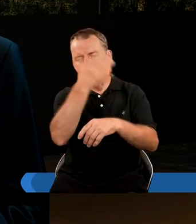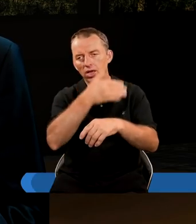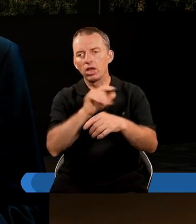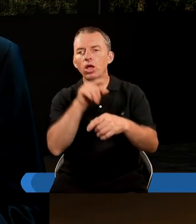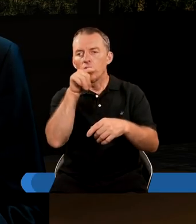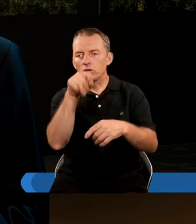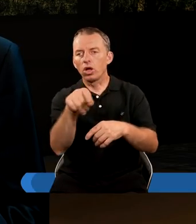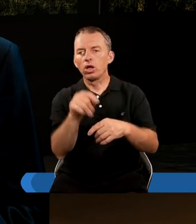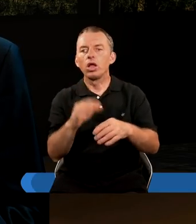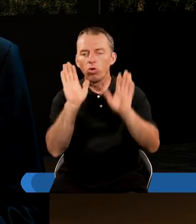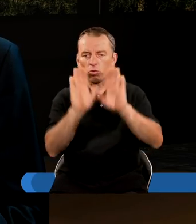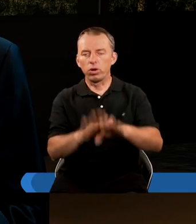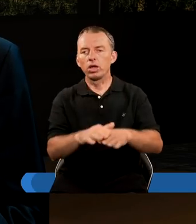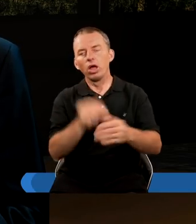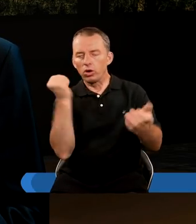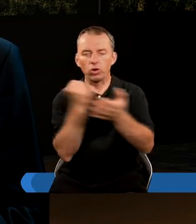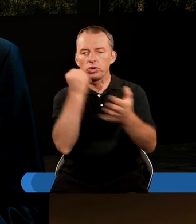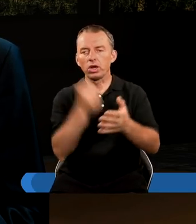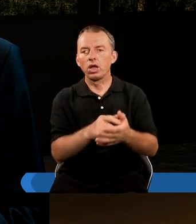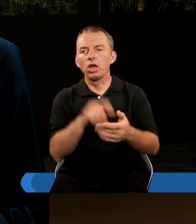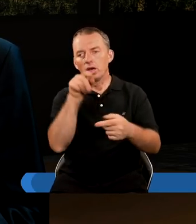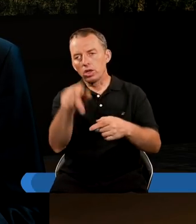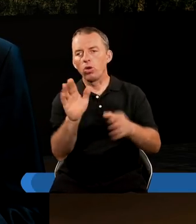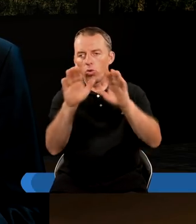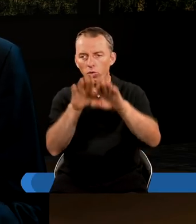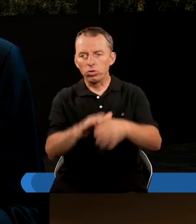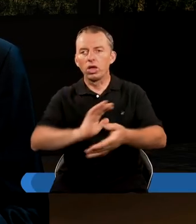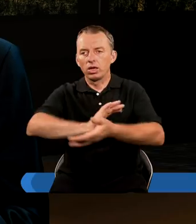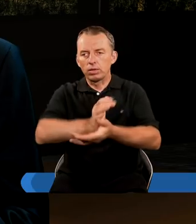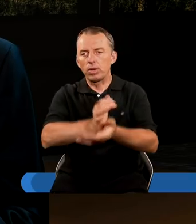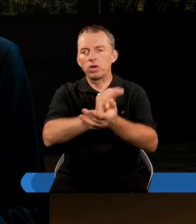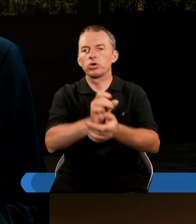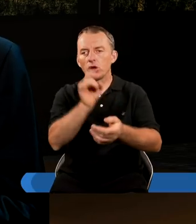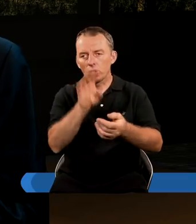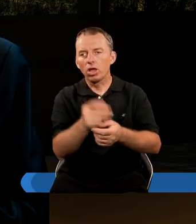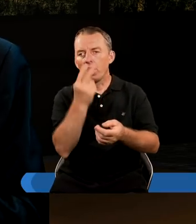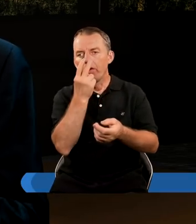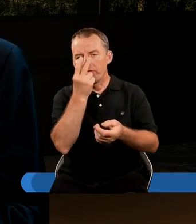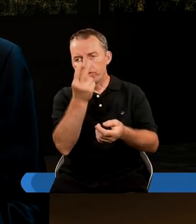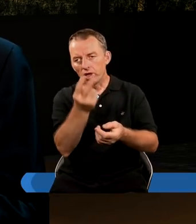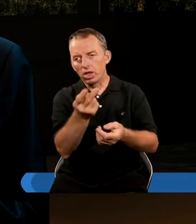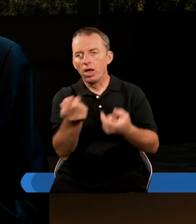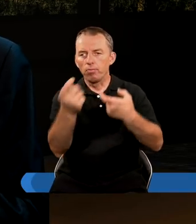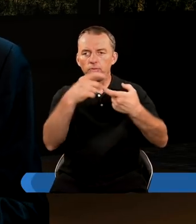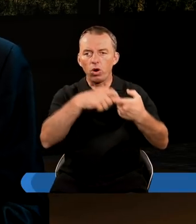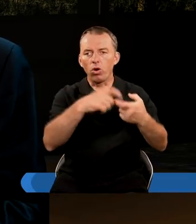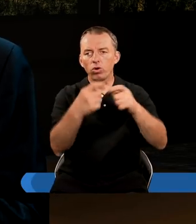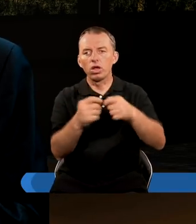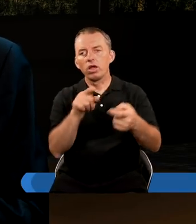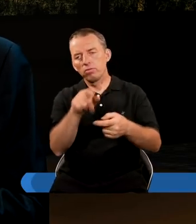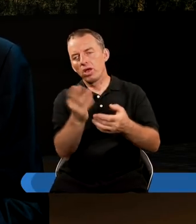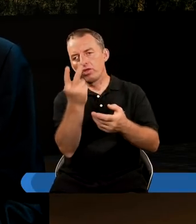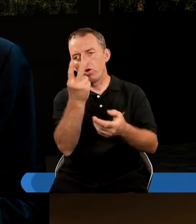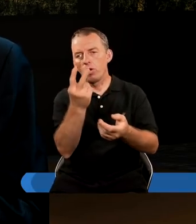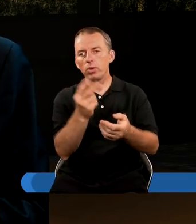Każdy, kto upadnie na ten kamień, roztrzaska się, a na kogo on upadnie, zmiażdży go. Tutaj widzimy, że jest połączenie między